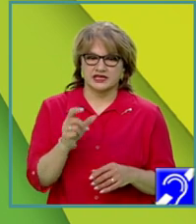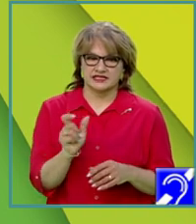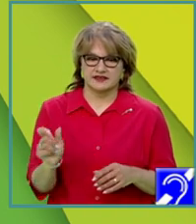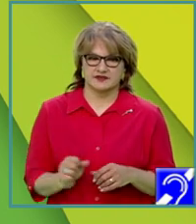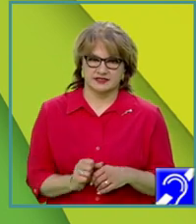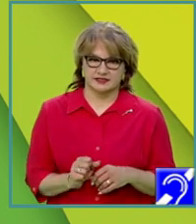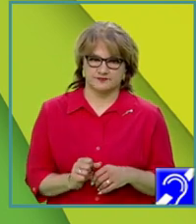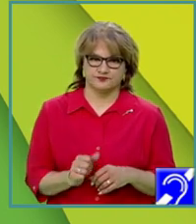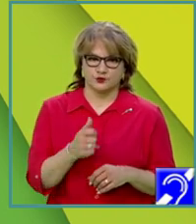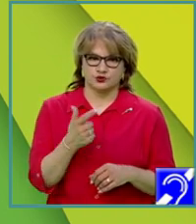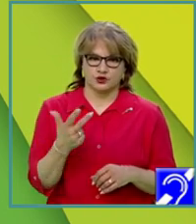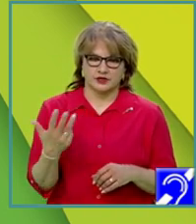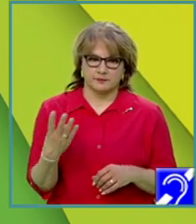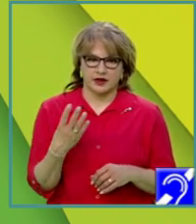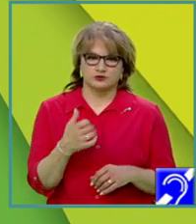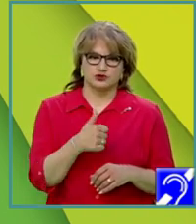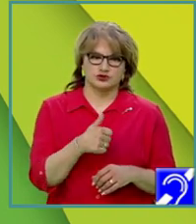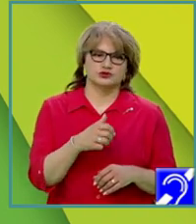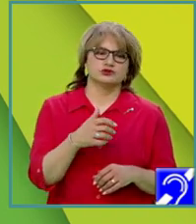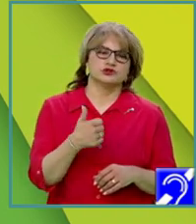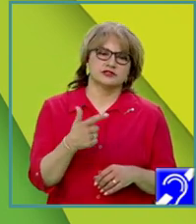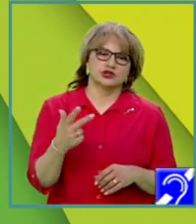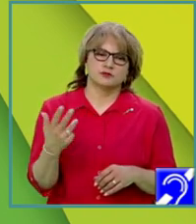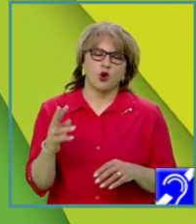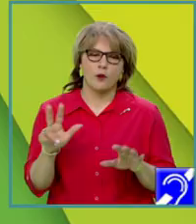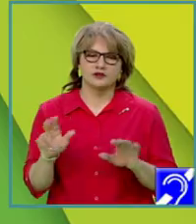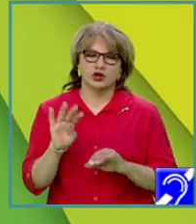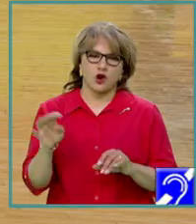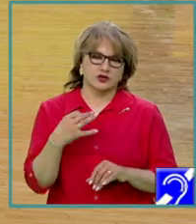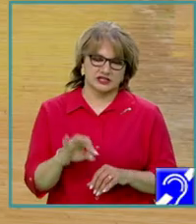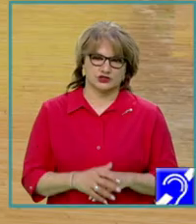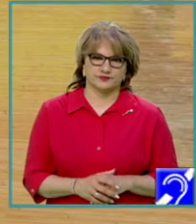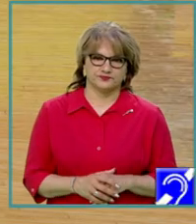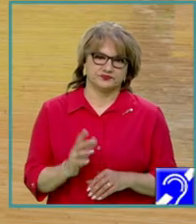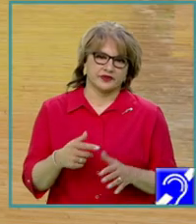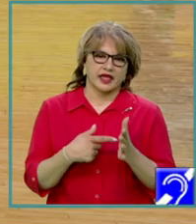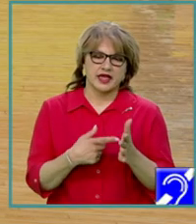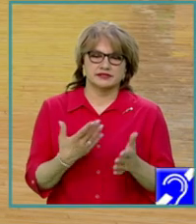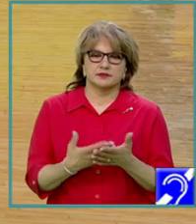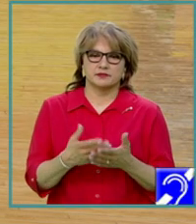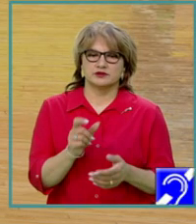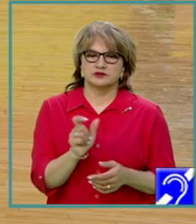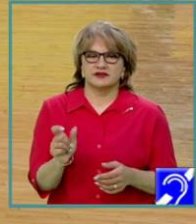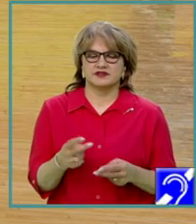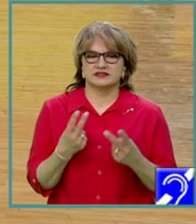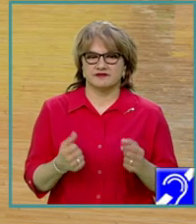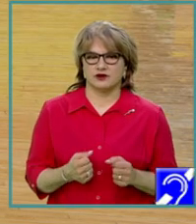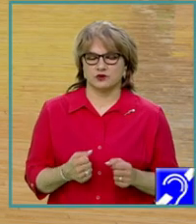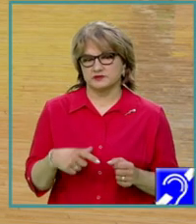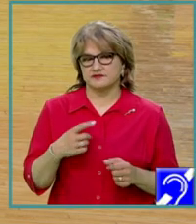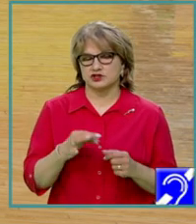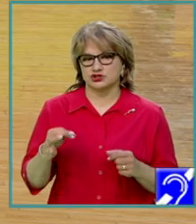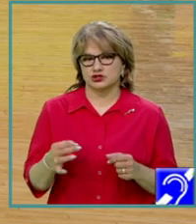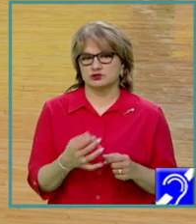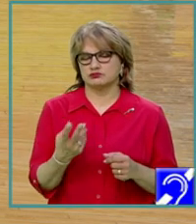1, 2, 3, 4, 5, 6, 7, 8, 9, 10 secvențe. Exemple de secvențe de valori. Fie șirul de